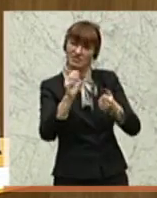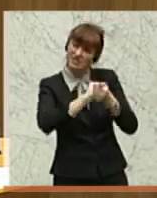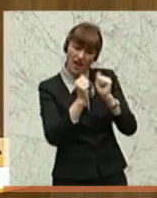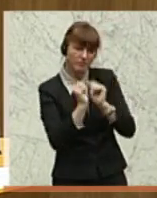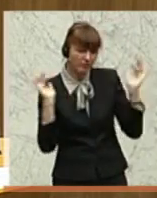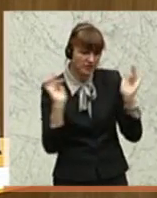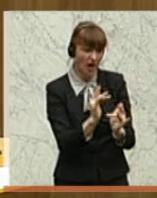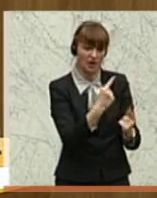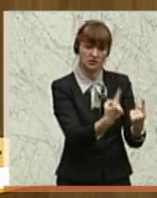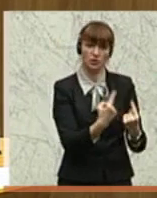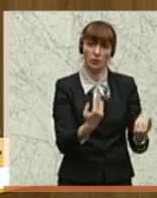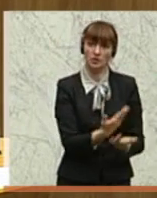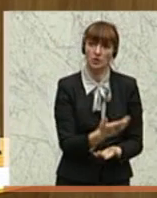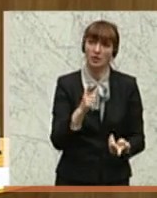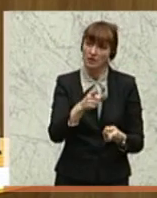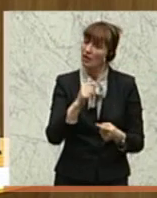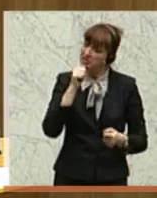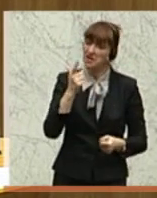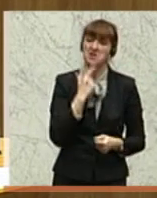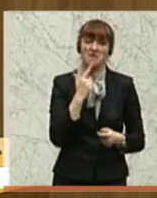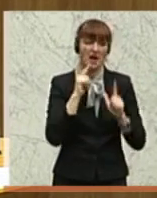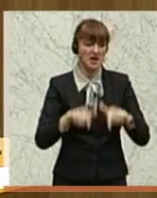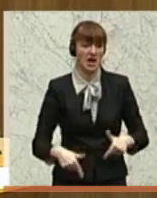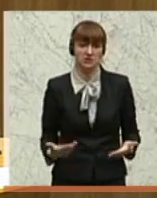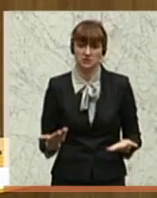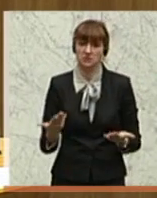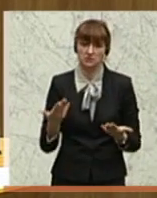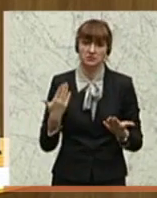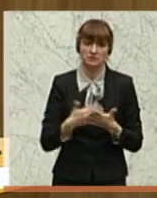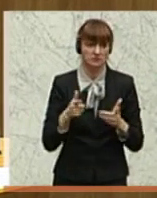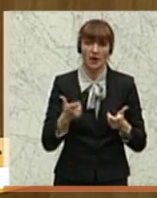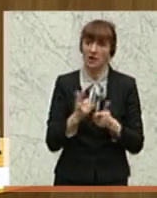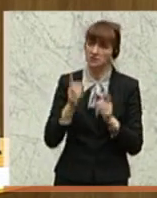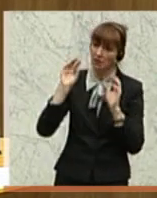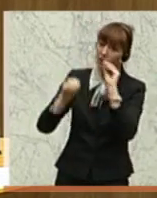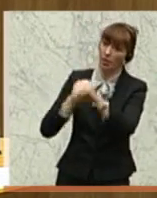diese Zustände, und dass sie sich das nicht gefallen lässt, was ihr hier zugemutet wird.